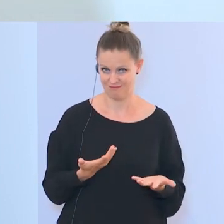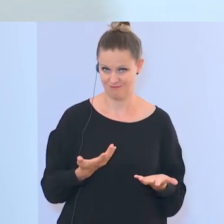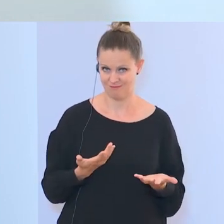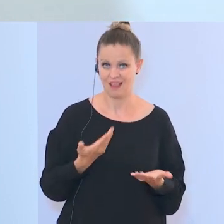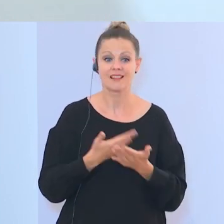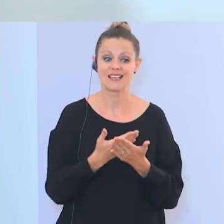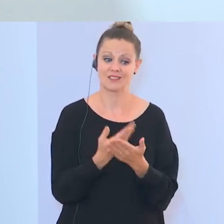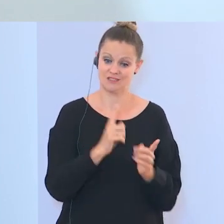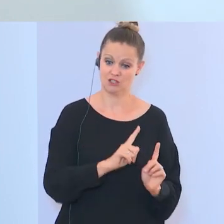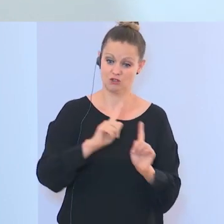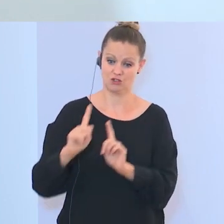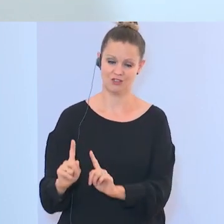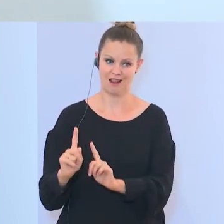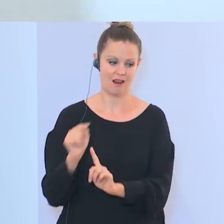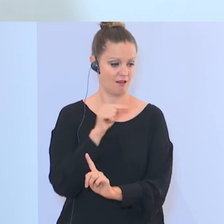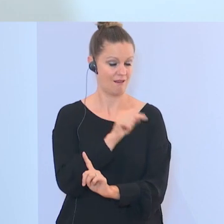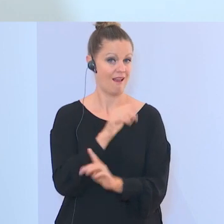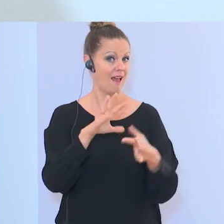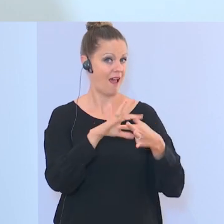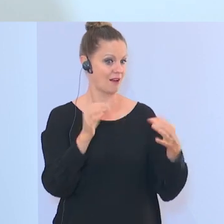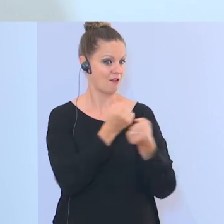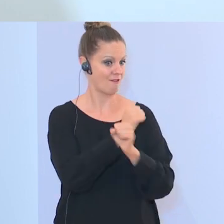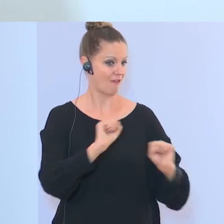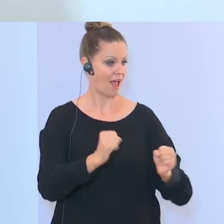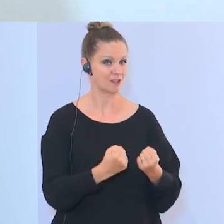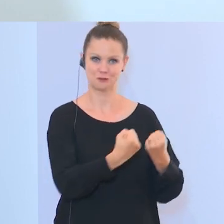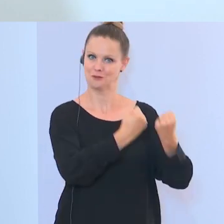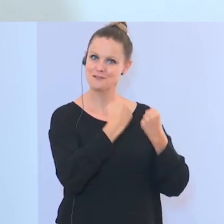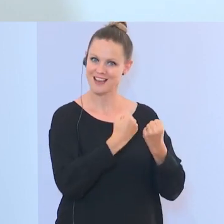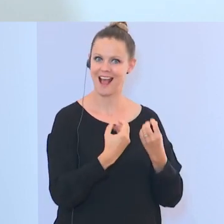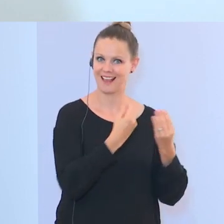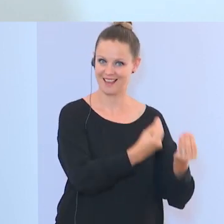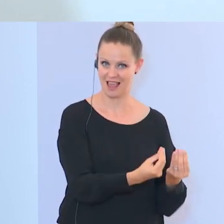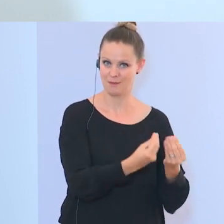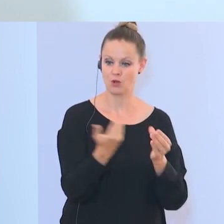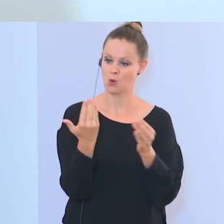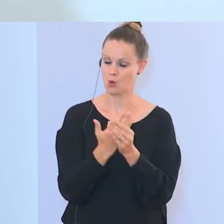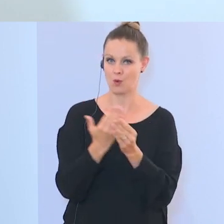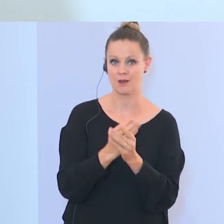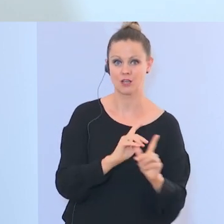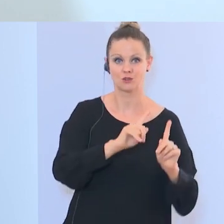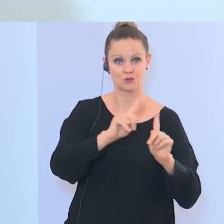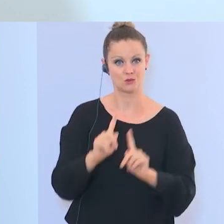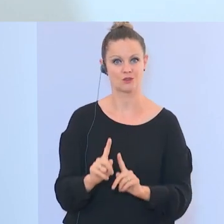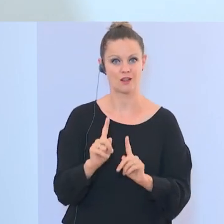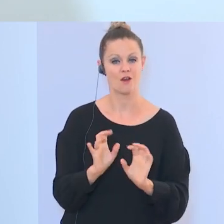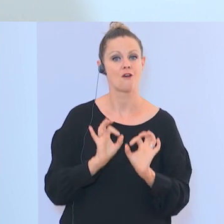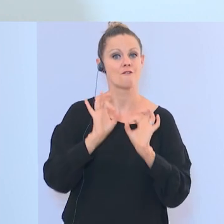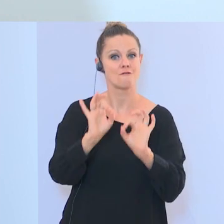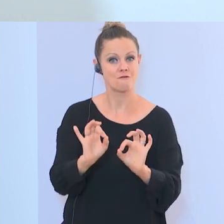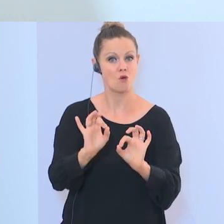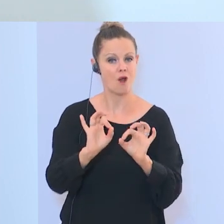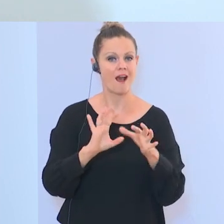somit die Religionsfreiheit in Österreich stärkt. Diese Dokumentationsstelle ist im Einsatz für die